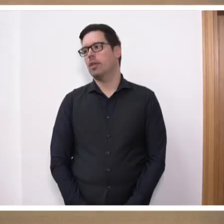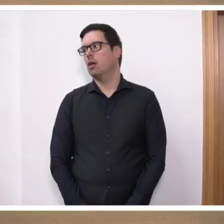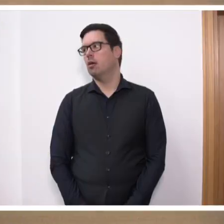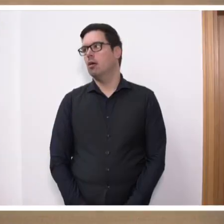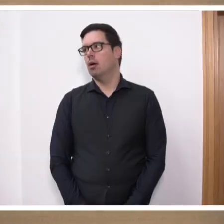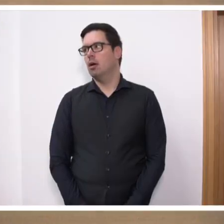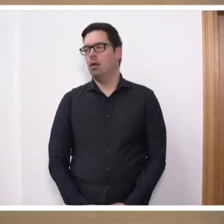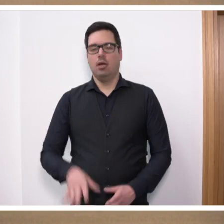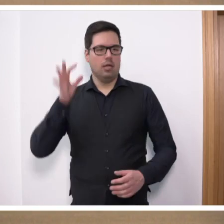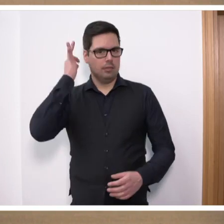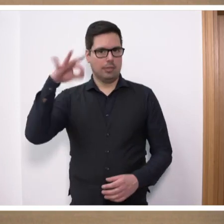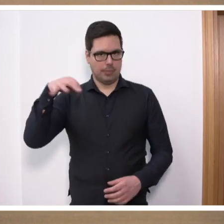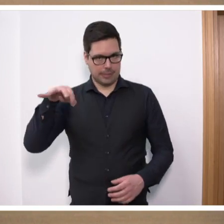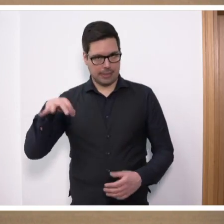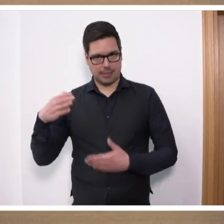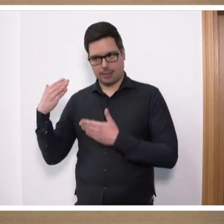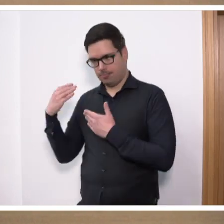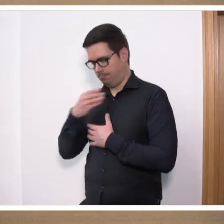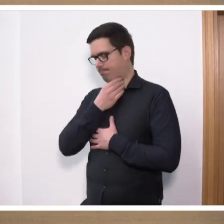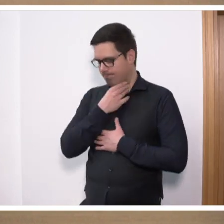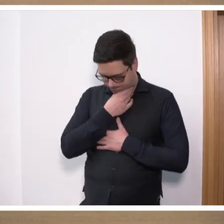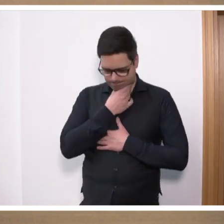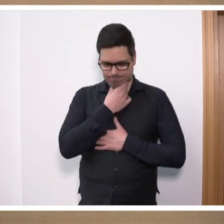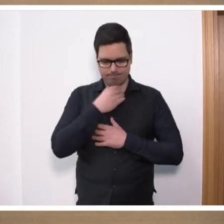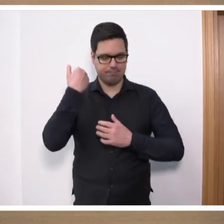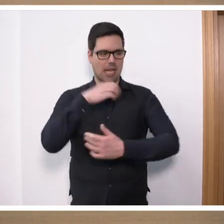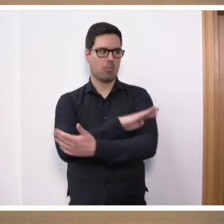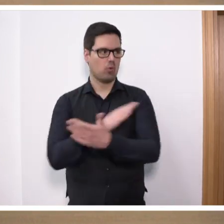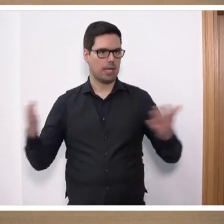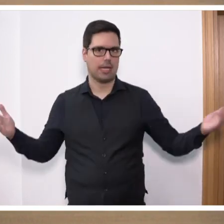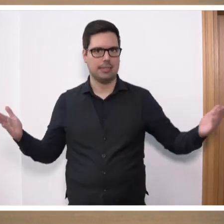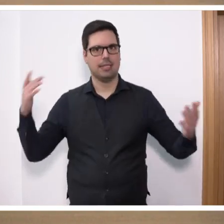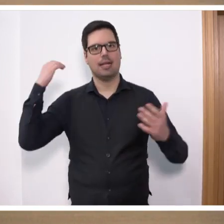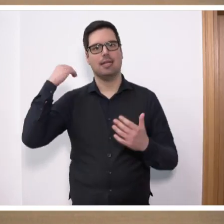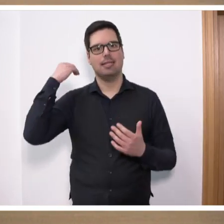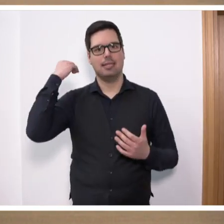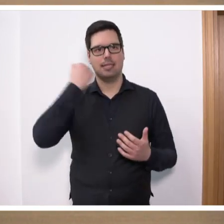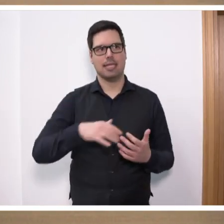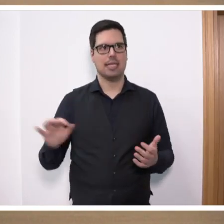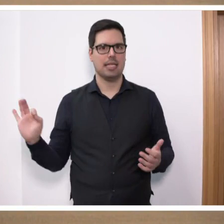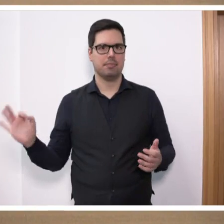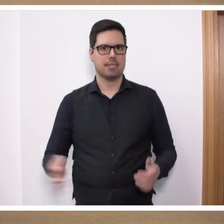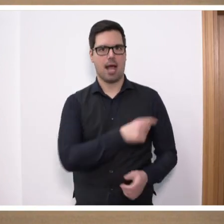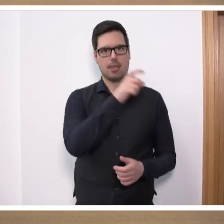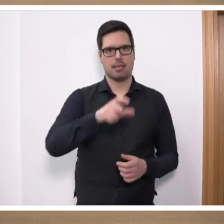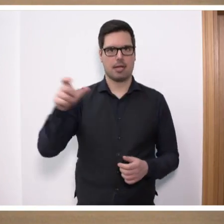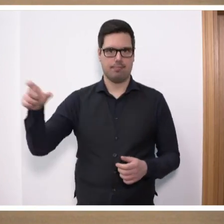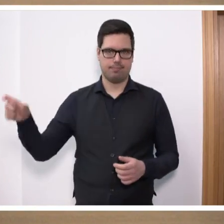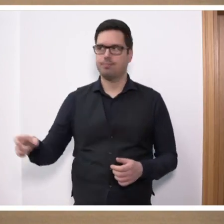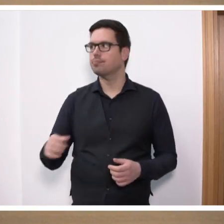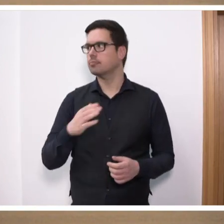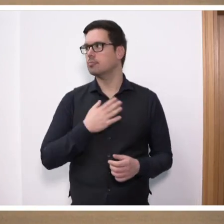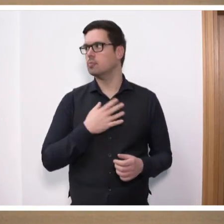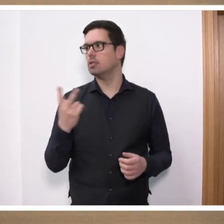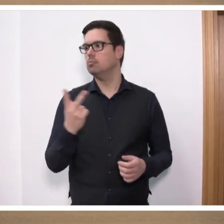Frau Präsidentin, liebe Kolleginnen und Kollegen, liebe Saarländerinnen und Saarländer, meine beiden